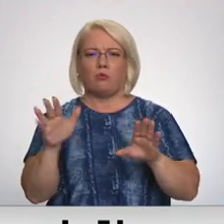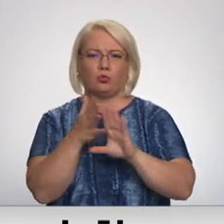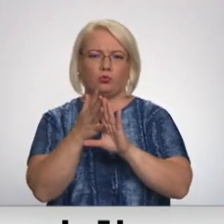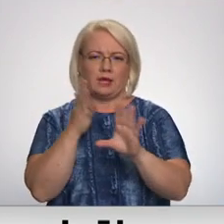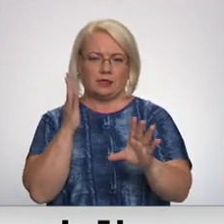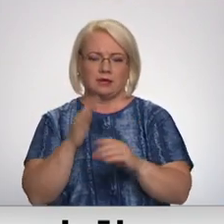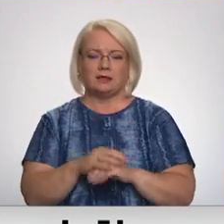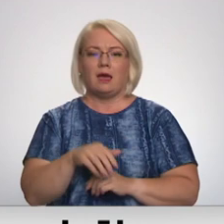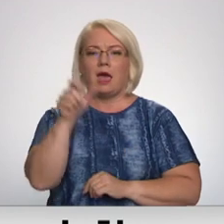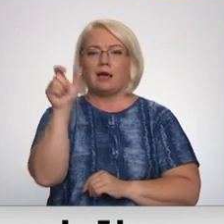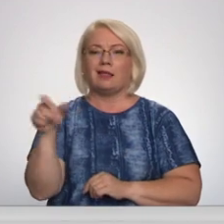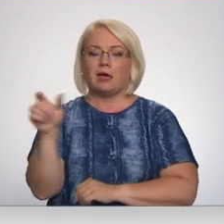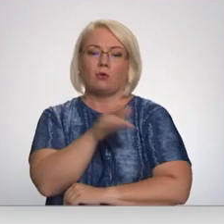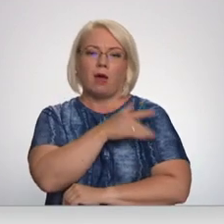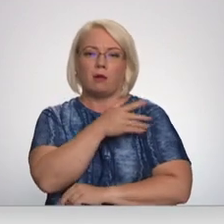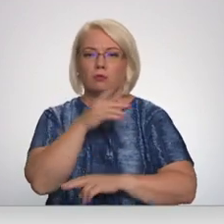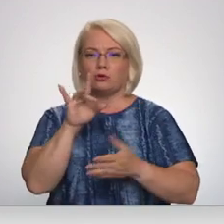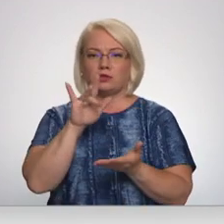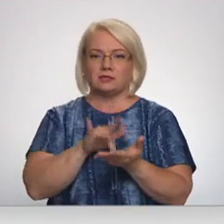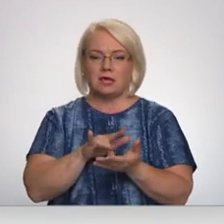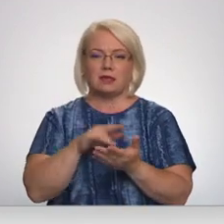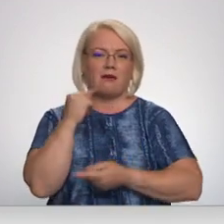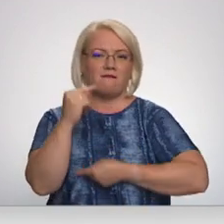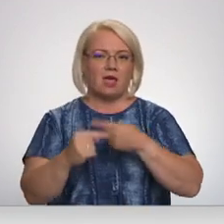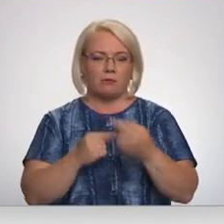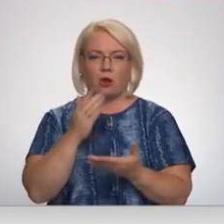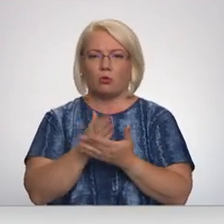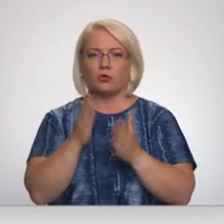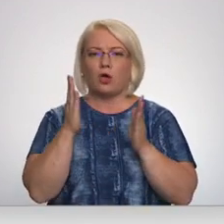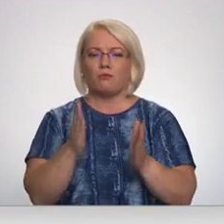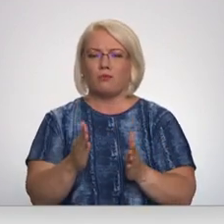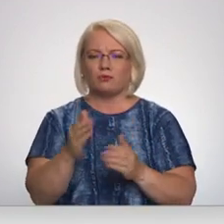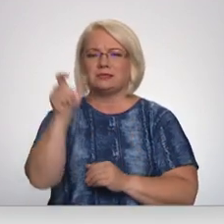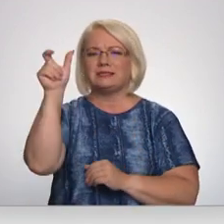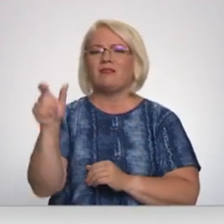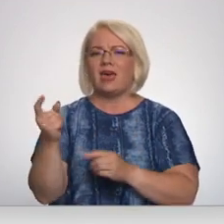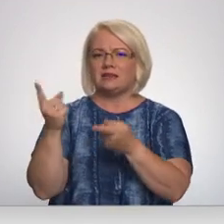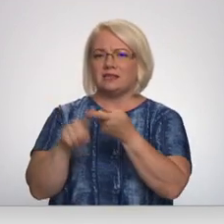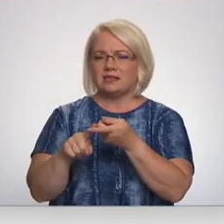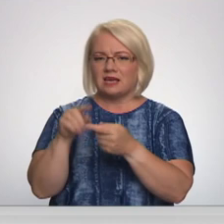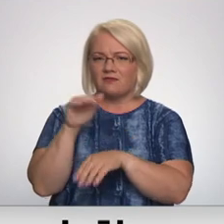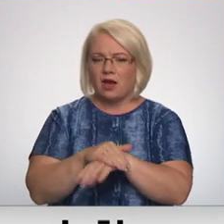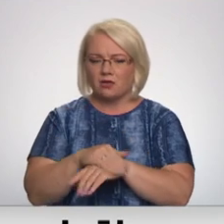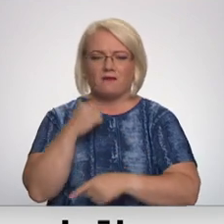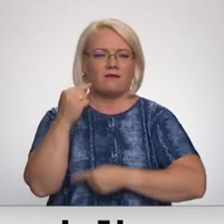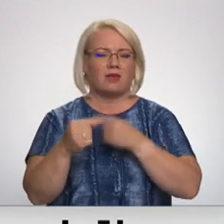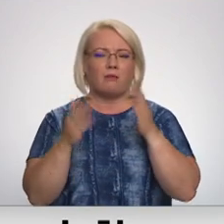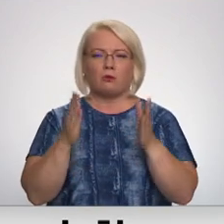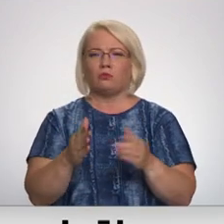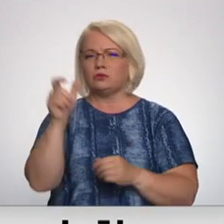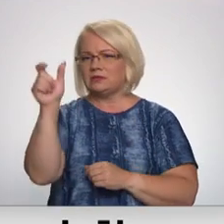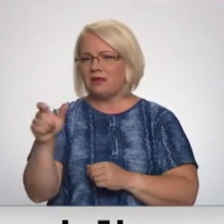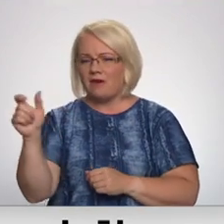Klientu apkalpošanas centrā vienmēr noteikti būs cilvēciskais faktors, vienmēr paliks cilvēki, vienmēr būs